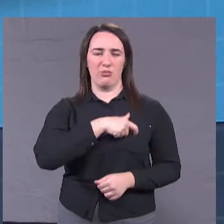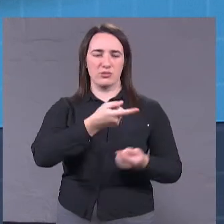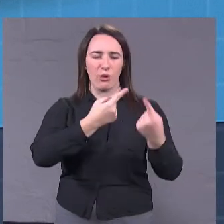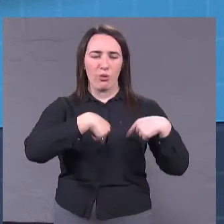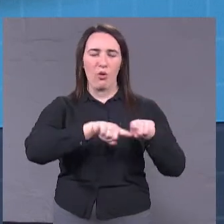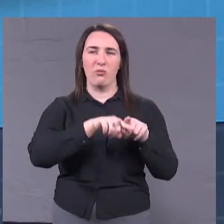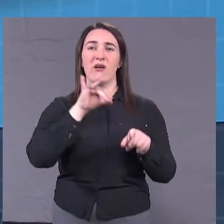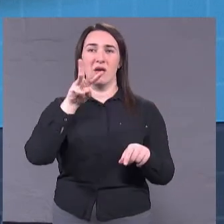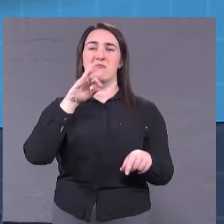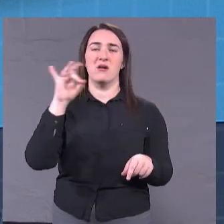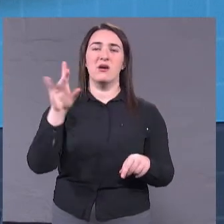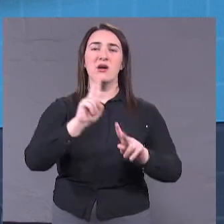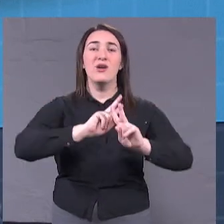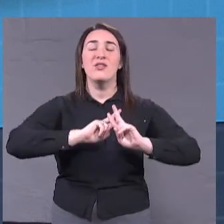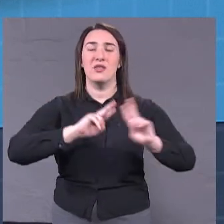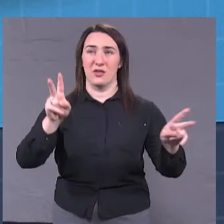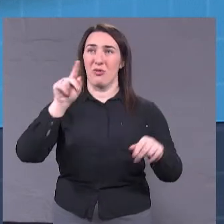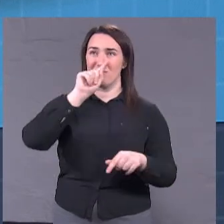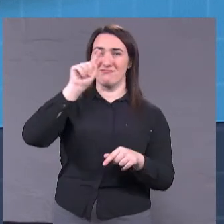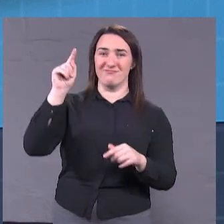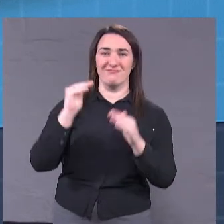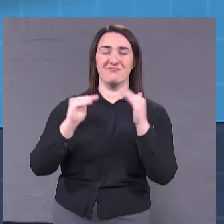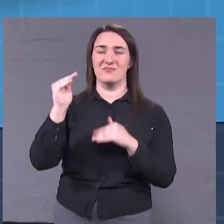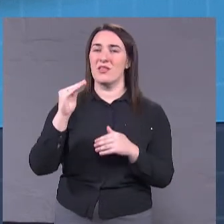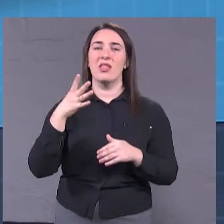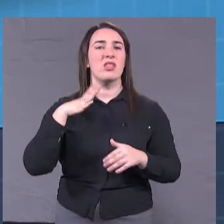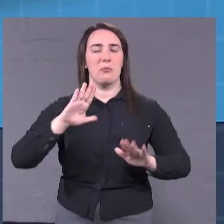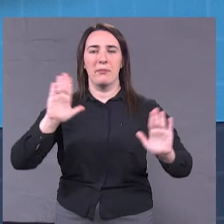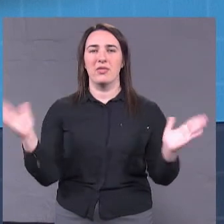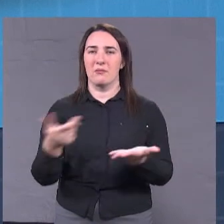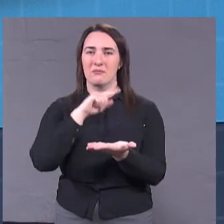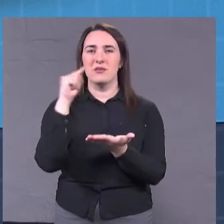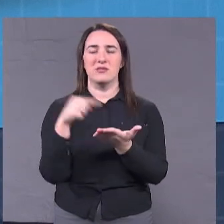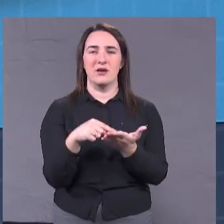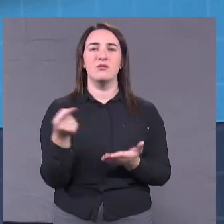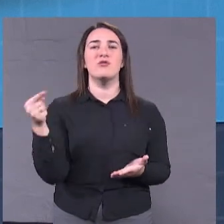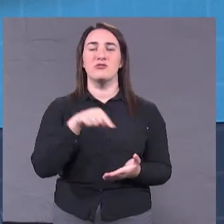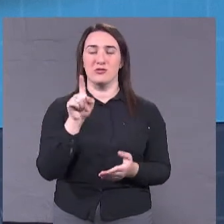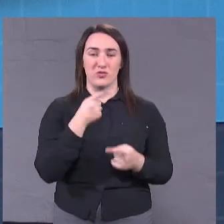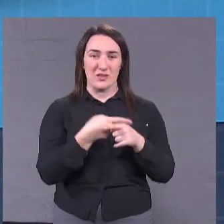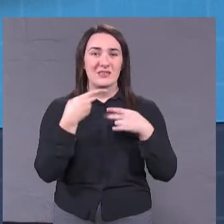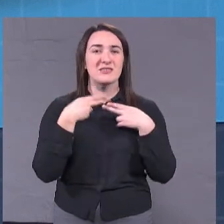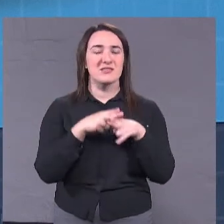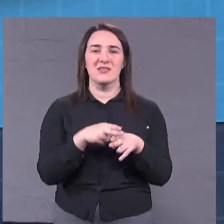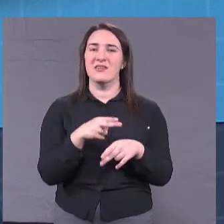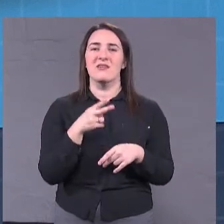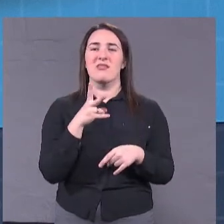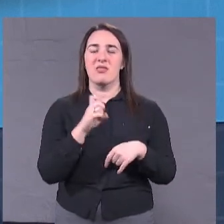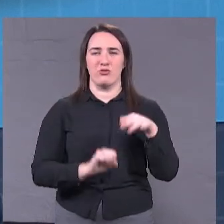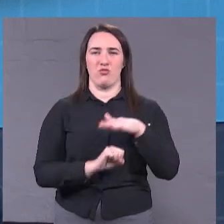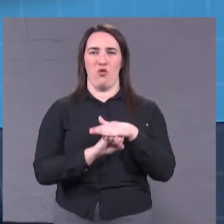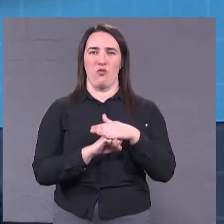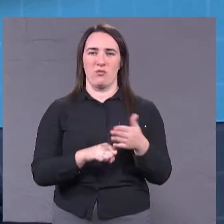ніхто із них не поднял вопрос о том, що ця стратегія не догма, над нею не треба